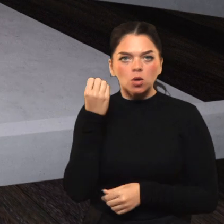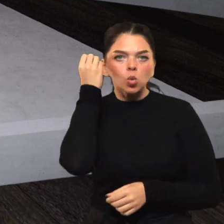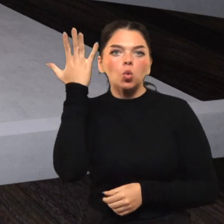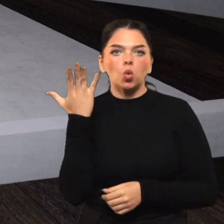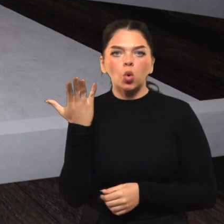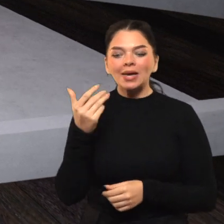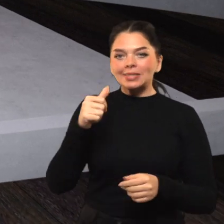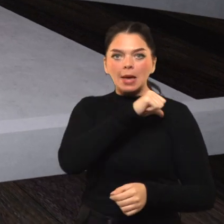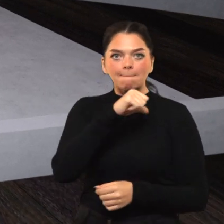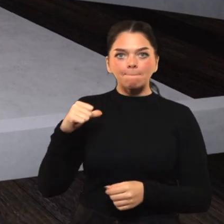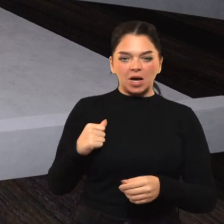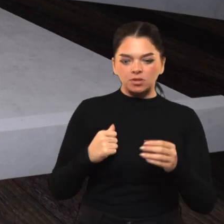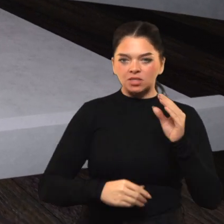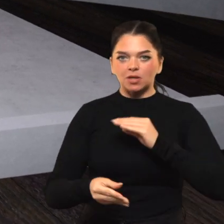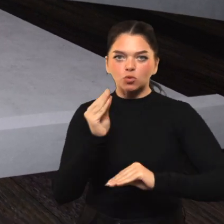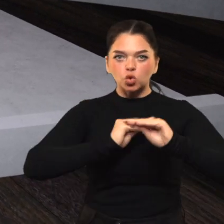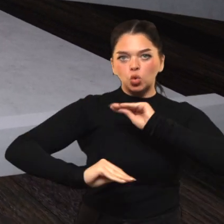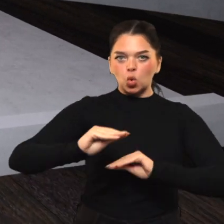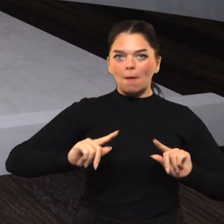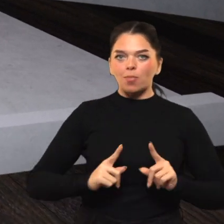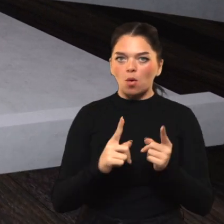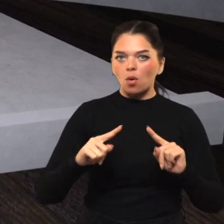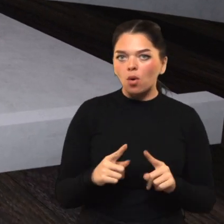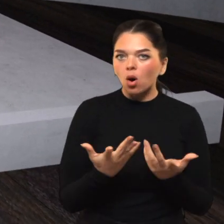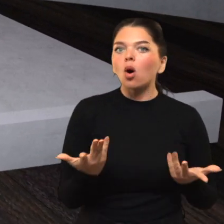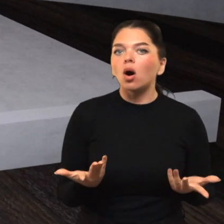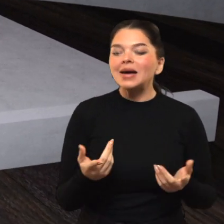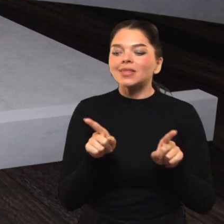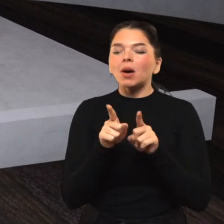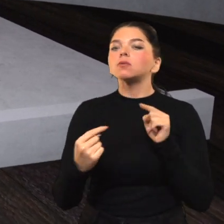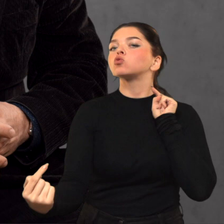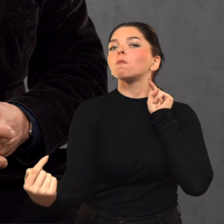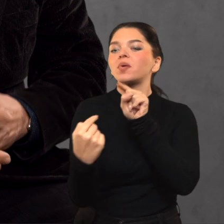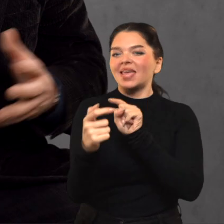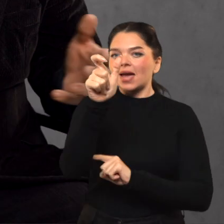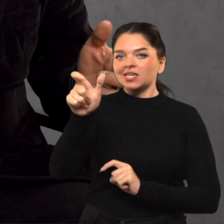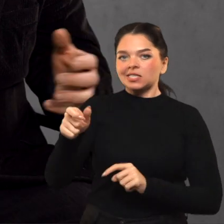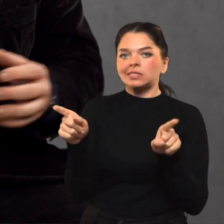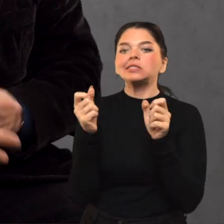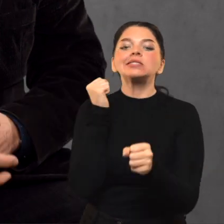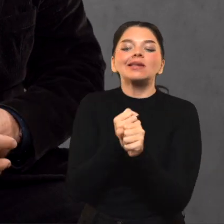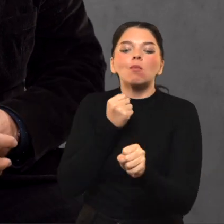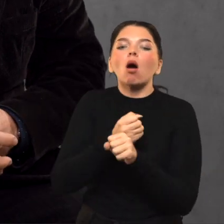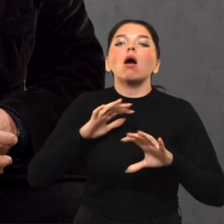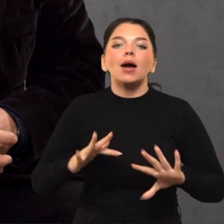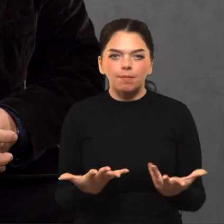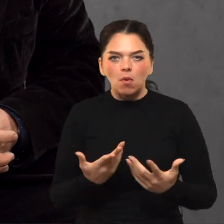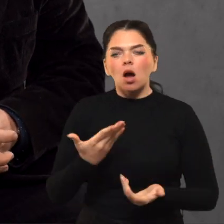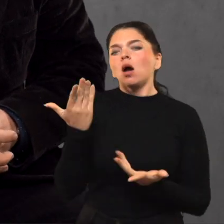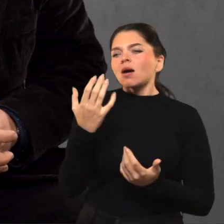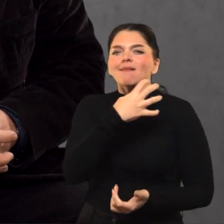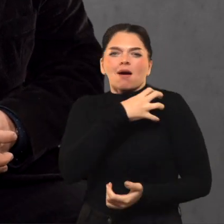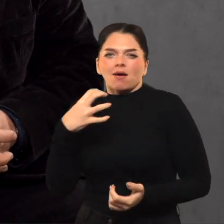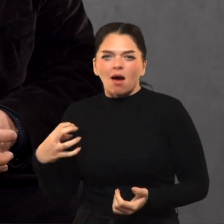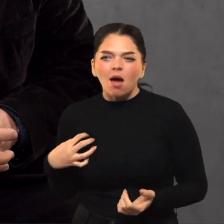savo mitą, pats savo rankomis. Bet dar įdomiau, kaip jis dirbo su savo priešais. Jukas buvo jo priešai. Tai buvo įvairios monarchijos,